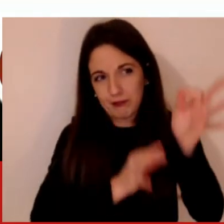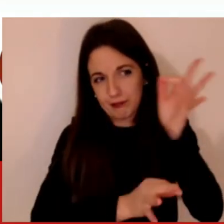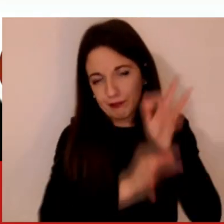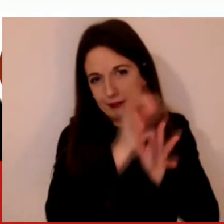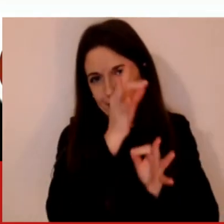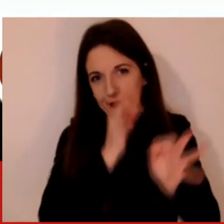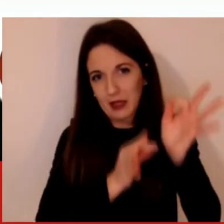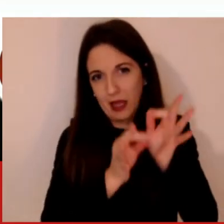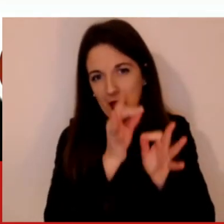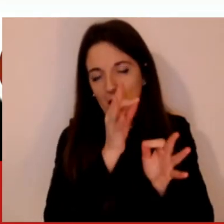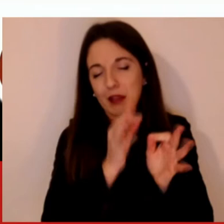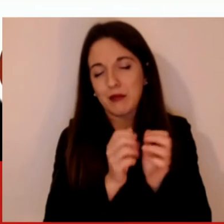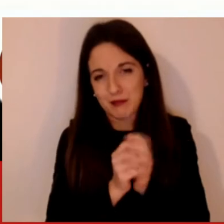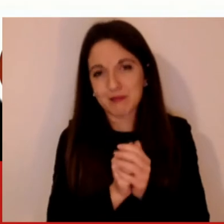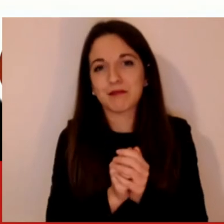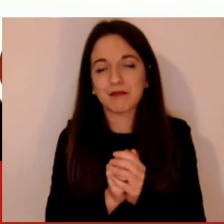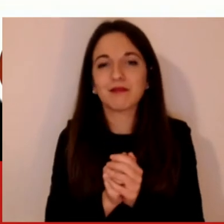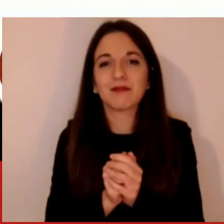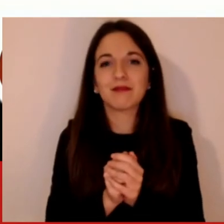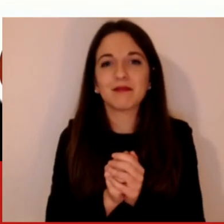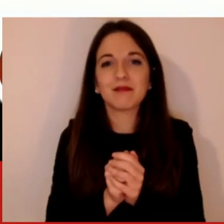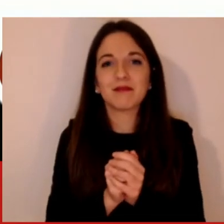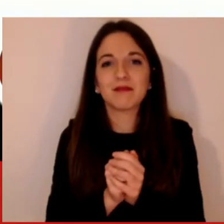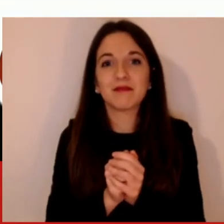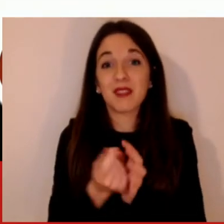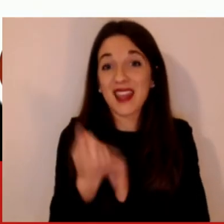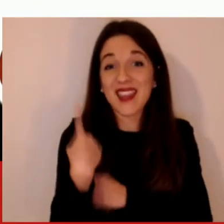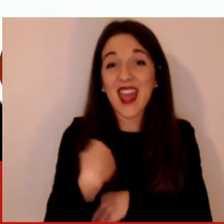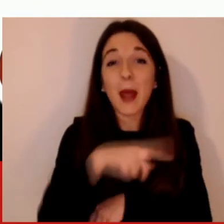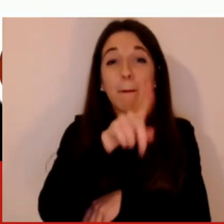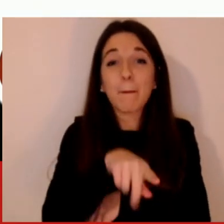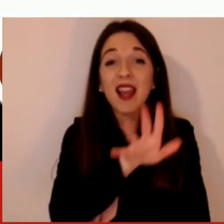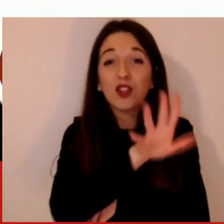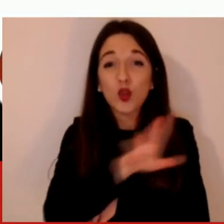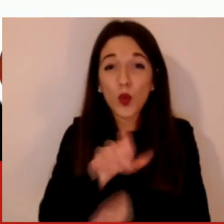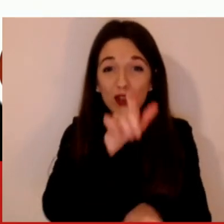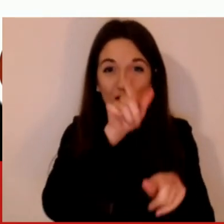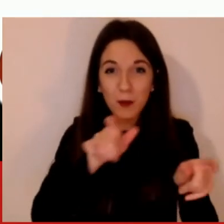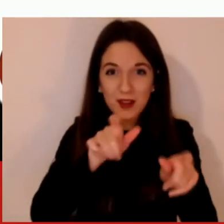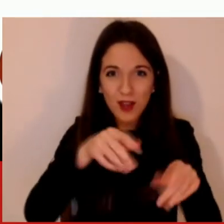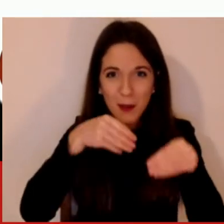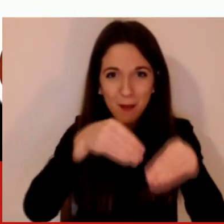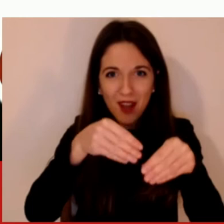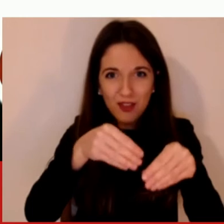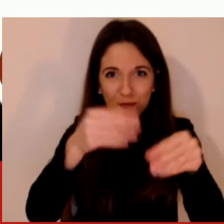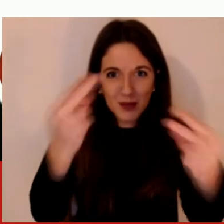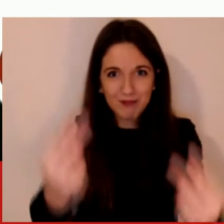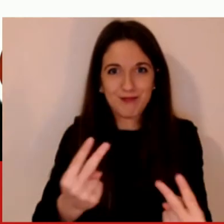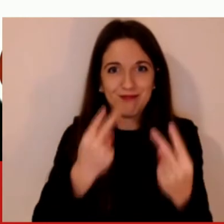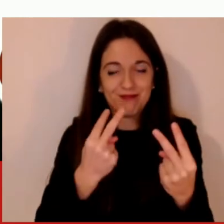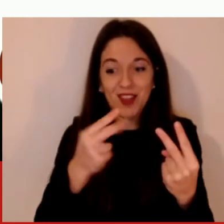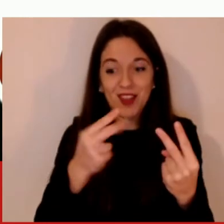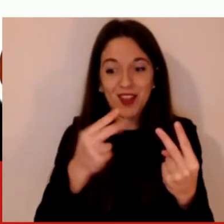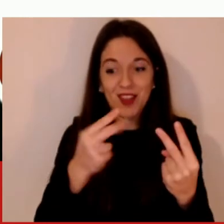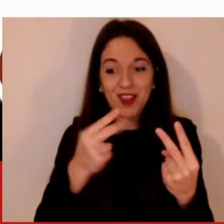abbiamo vissuto ieri insieme. Eravamo 1500, oggi siamo 1700, questo è un buon segno, vuol dire che la